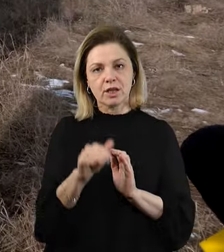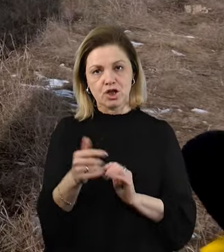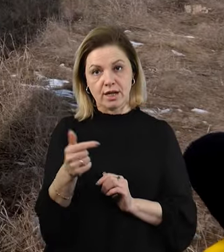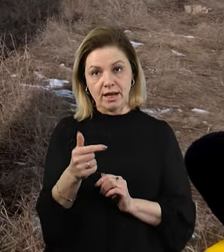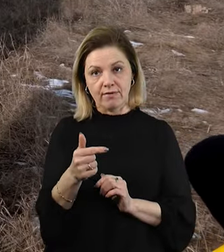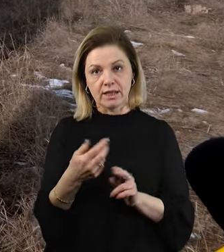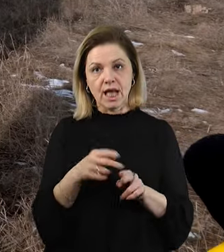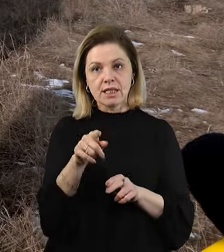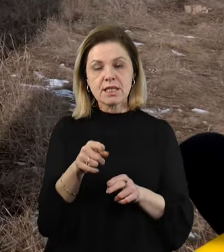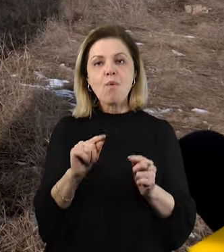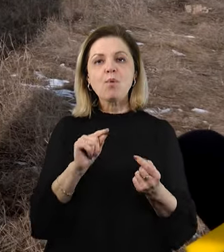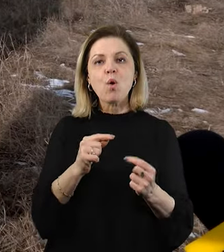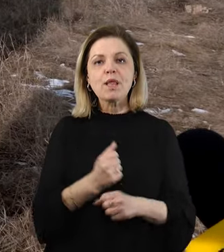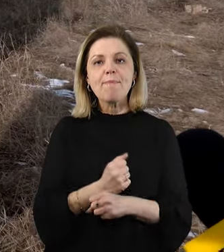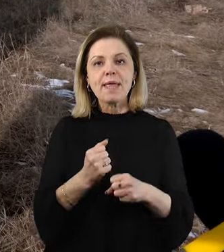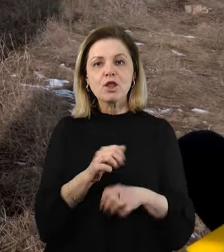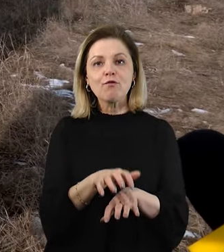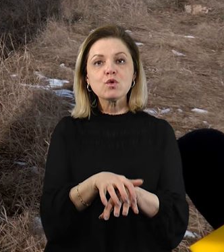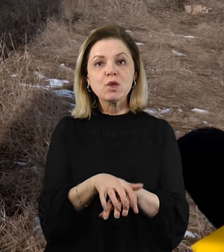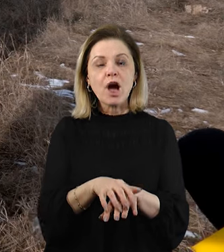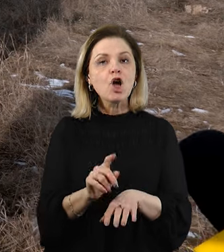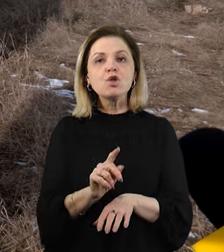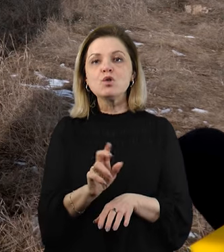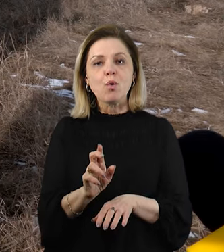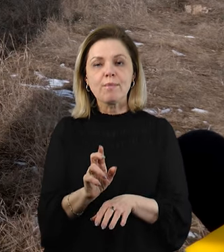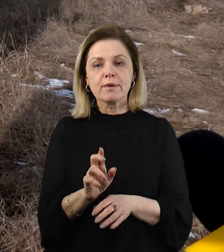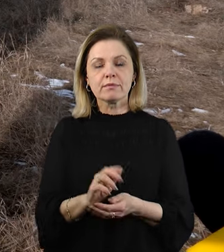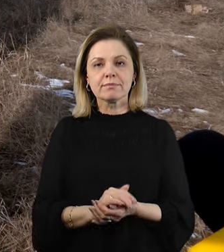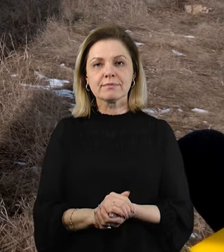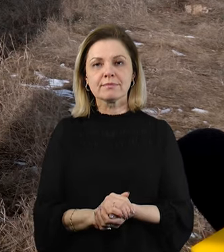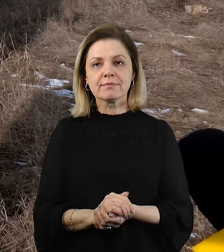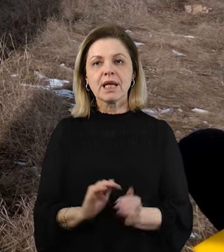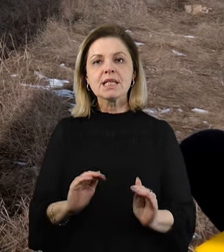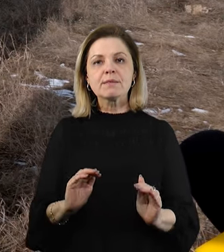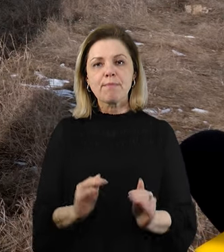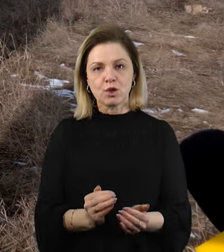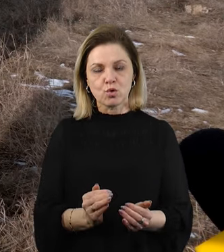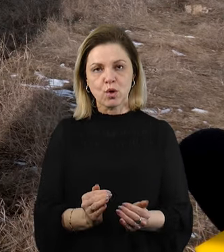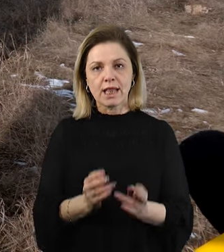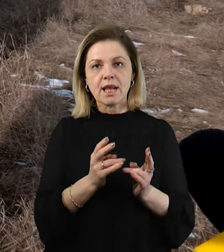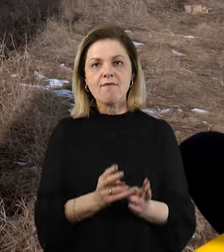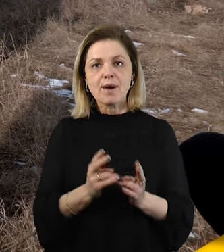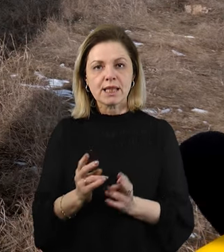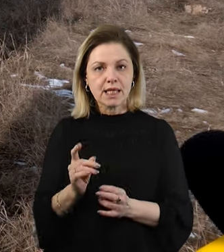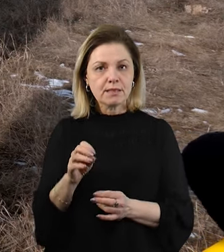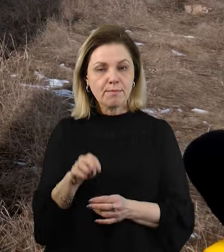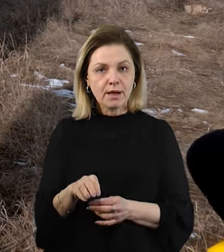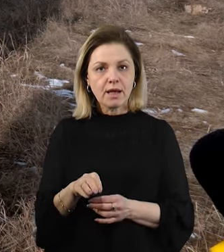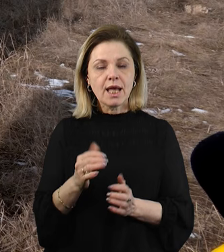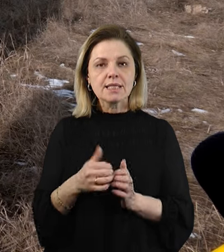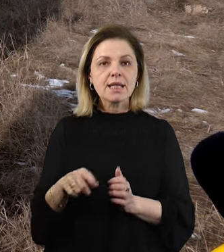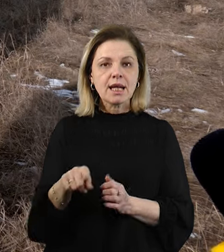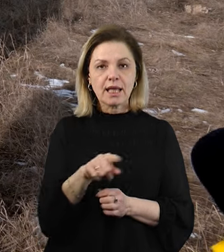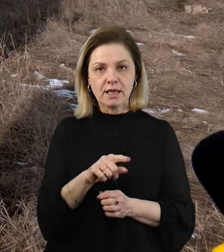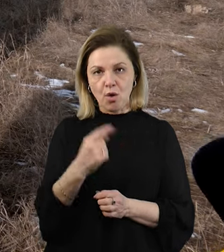спеціальне протимінне взуття для того, для чого. Воно зменшує травматизм серед